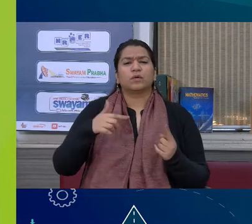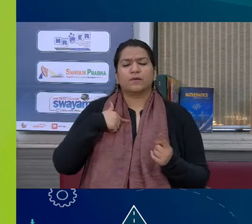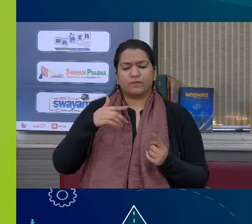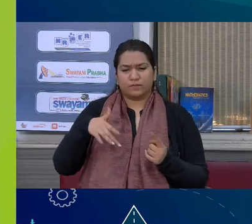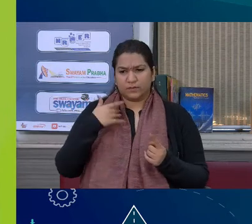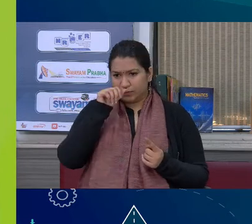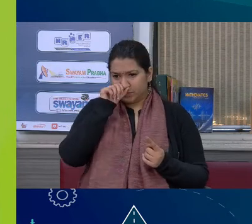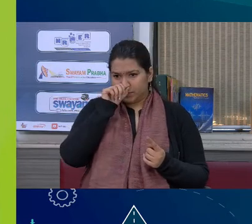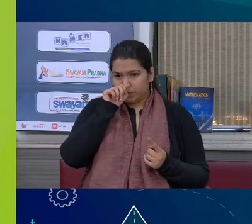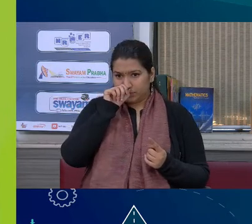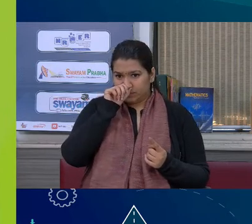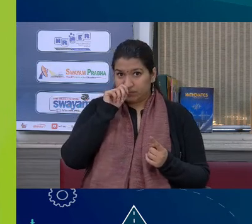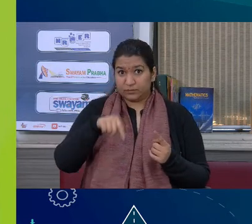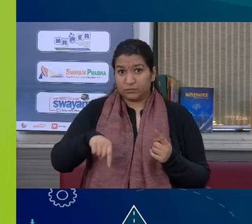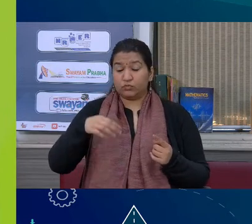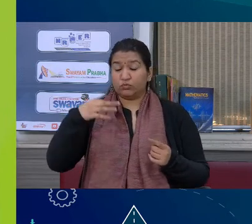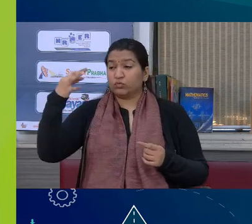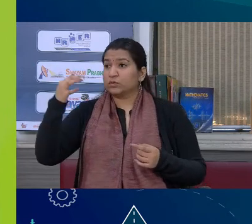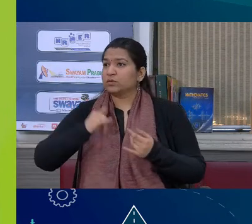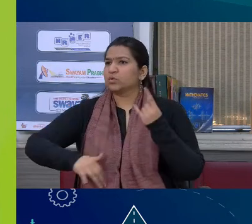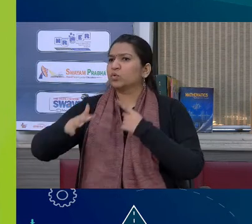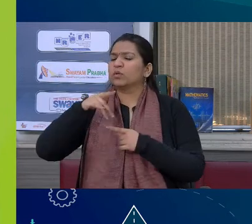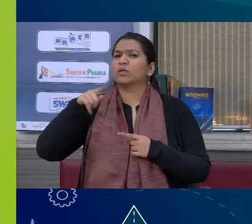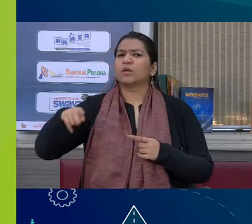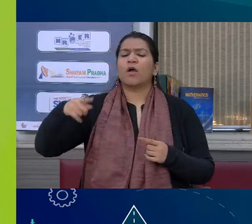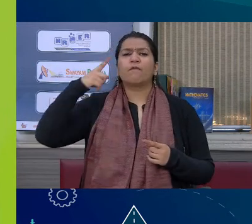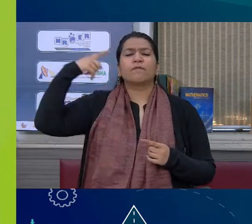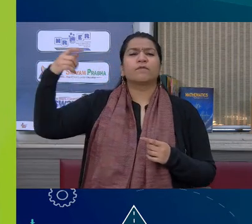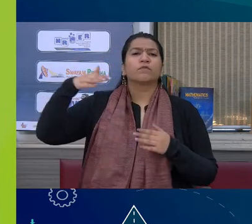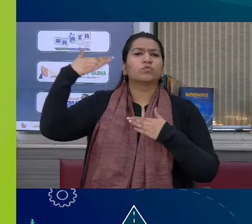साथ की साथ एक संसार का स्रीज़त हो तो मैं अपने मन में कर